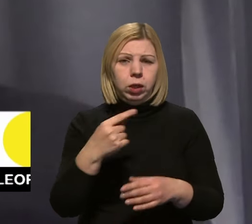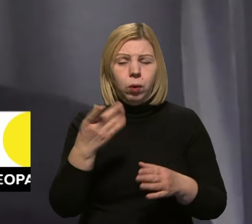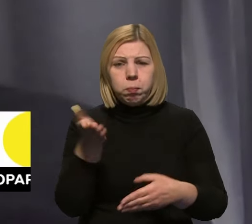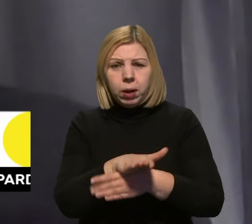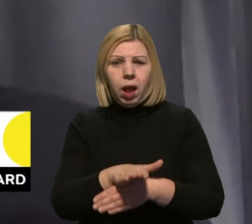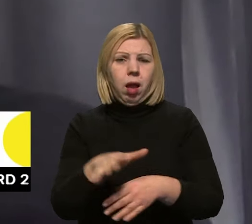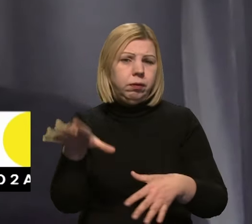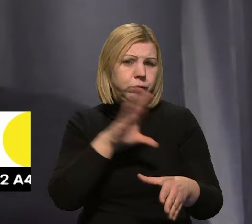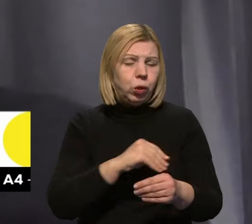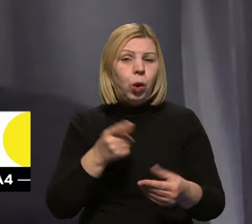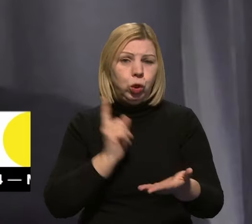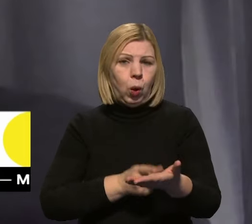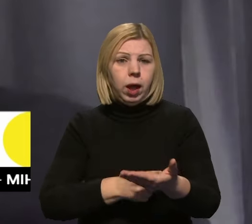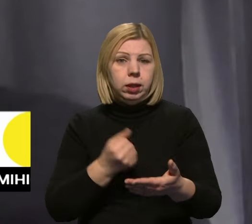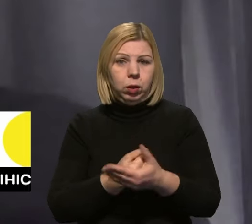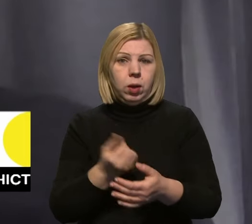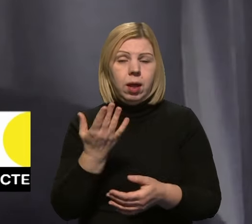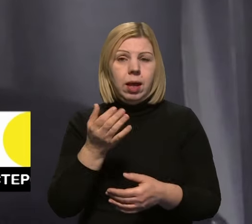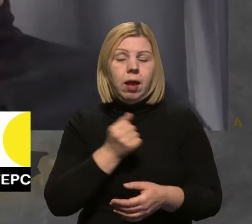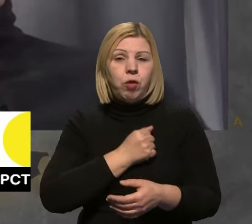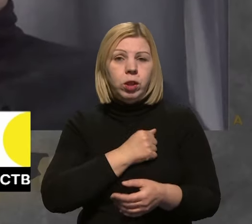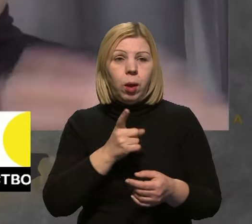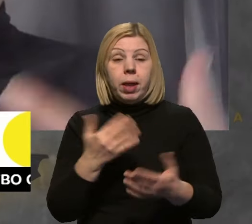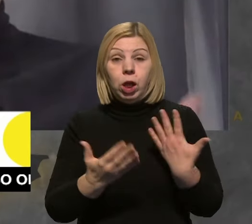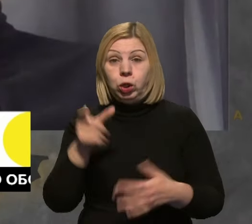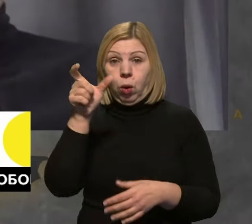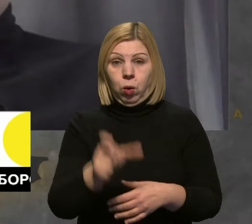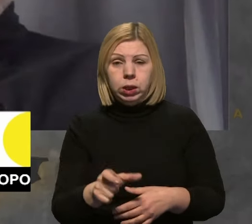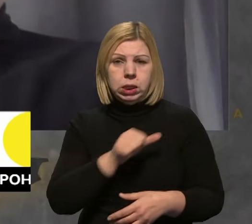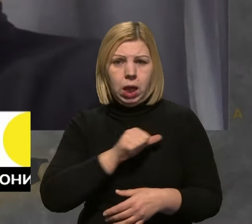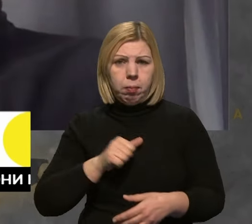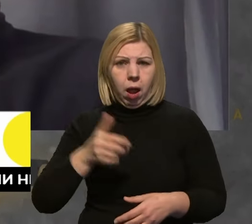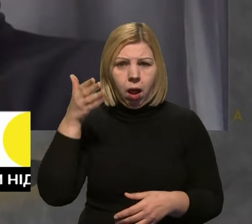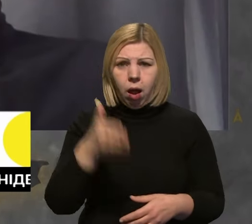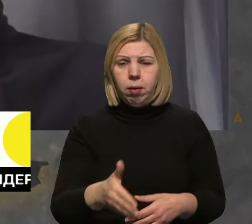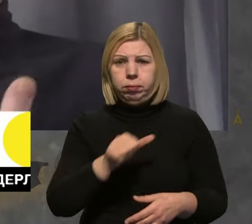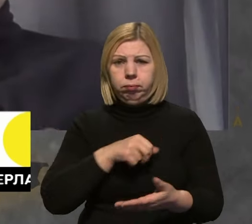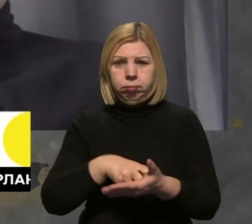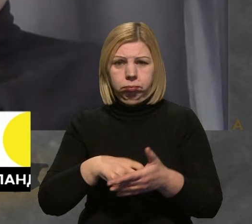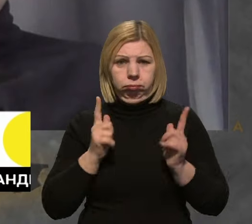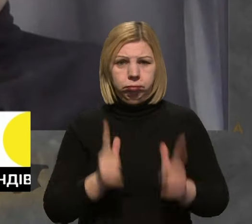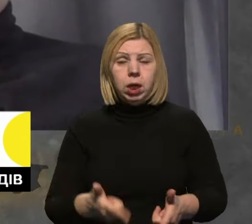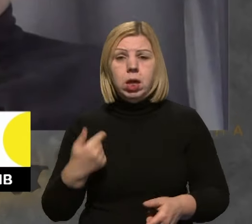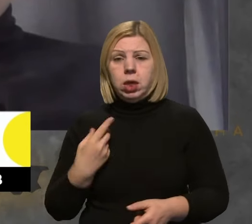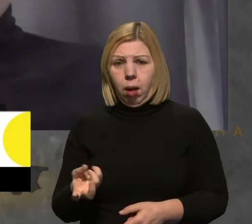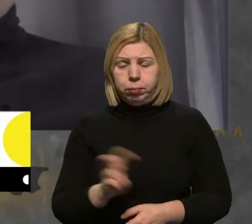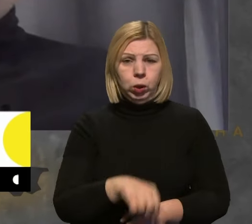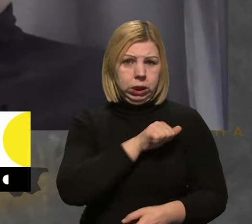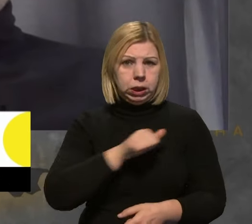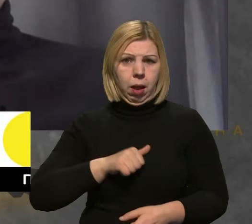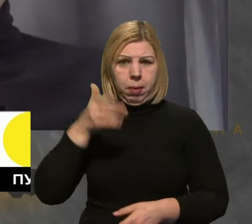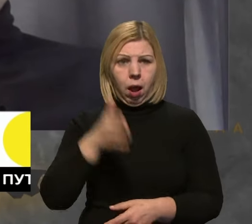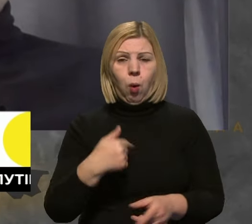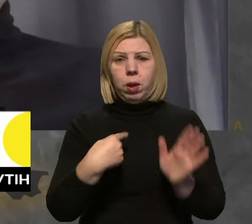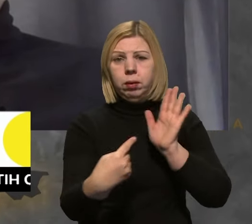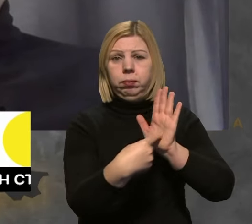доведені до всіх ТЦК та СП, якщо людина доброволець, приходить з листом згоди, каже, я прийшов добровільно, в мене є